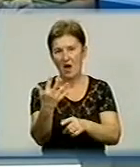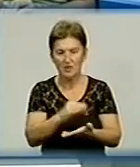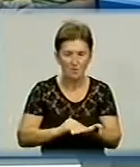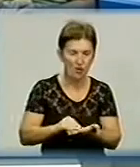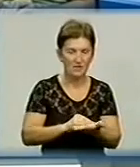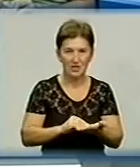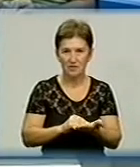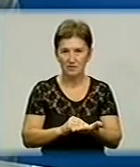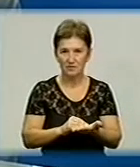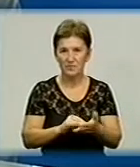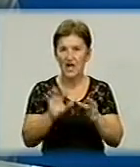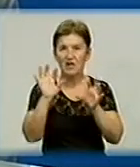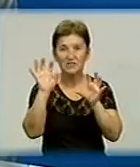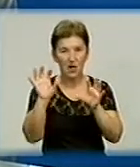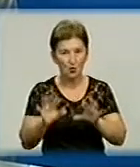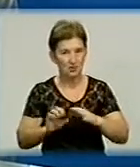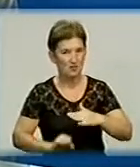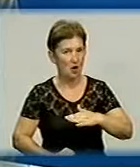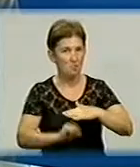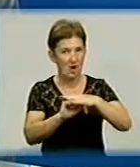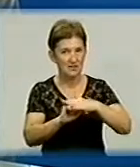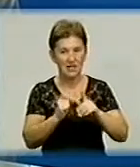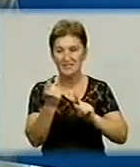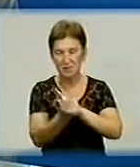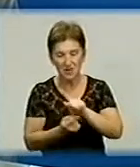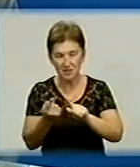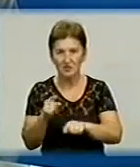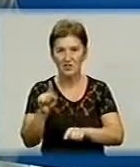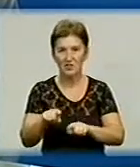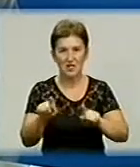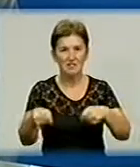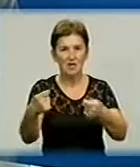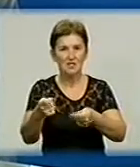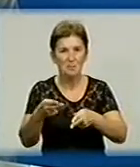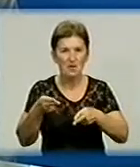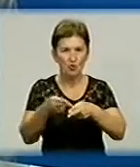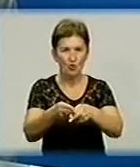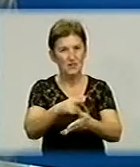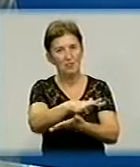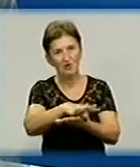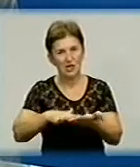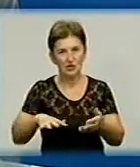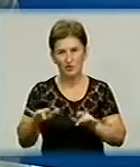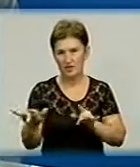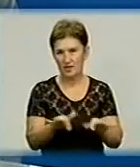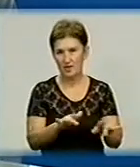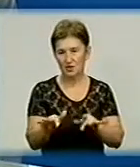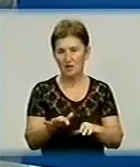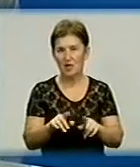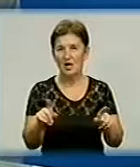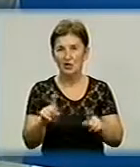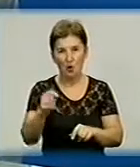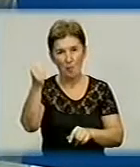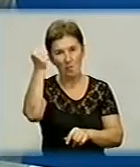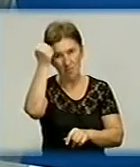Тобто, от законодавча база, яка змінилася, вона створює перепони для подальшої діяльності. Адже справа в тому, що пам'ятки